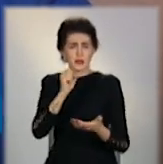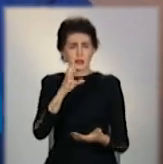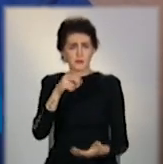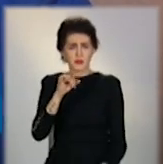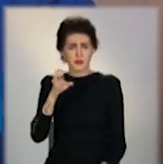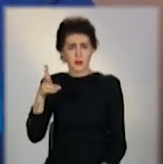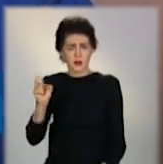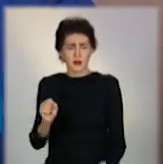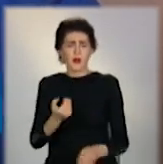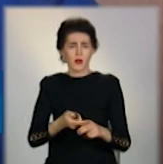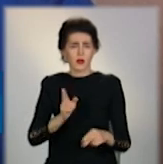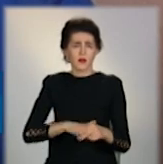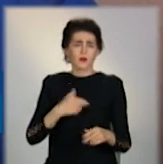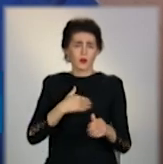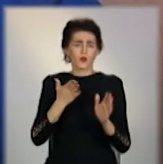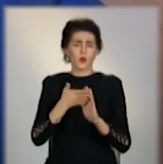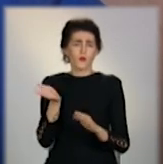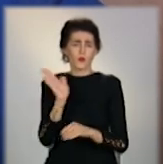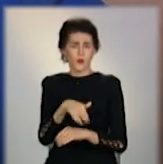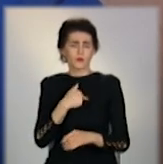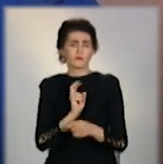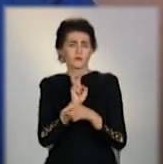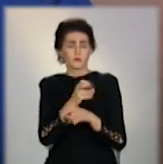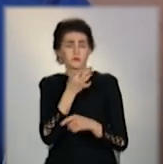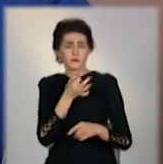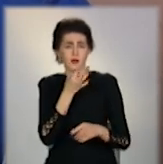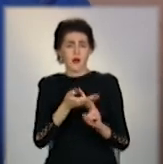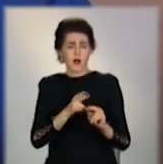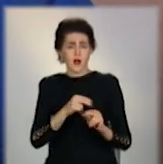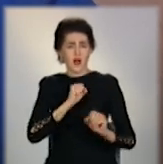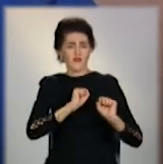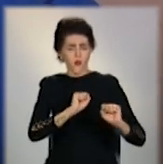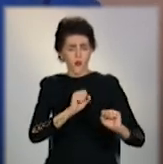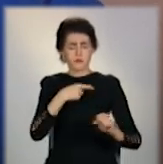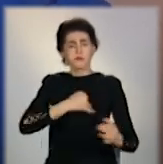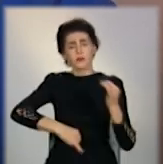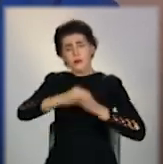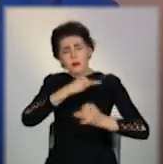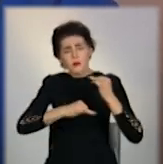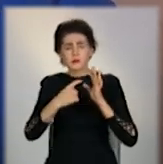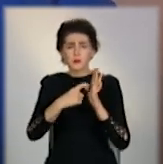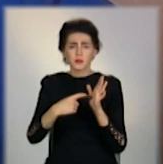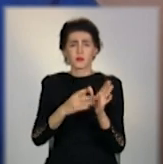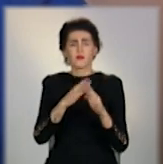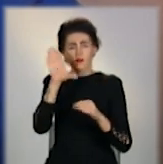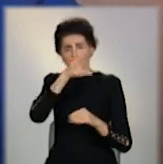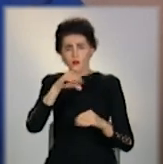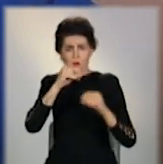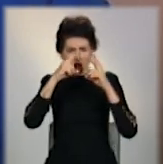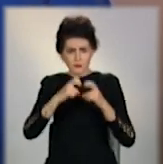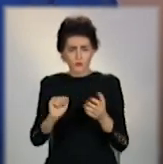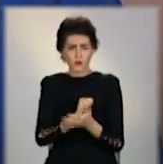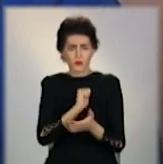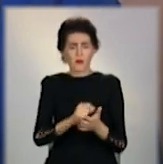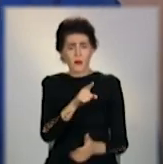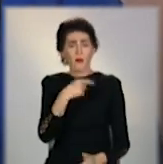додому, все обдумала, все, і пішла до адвоката. С адвокатом ми, він розібрався з цими документами,